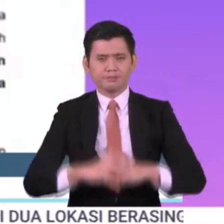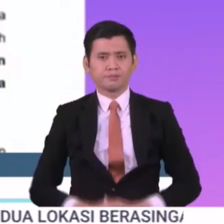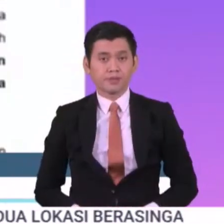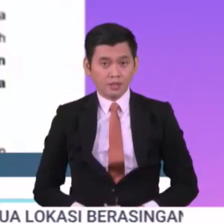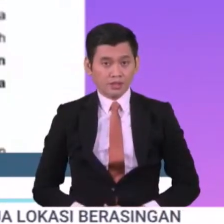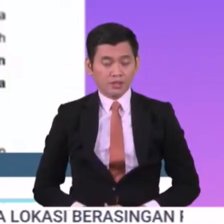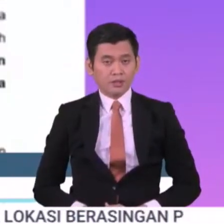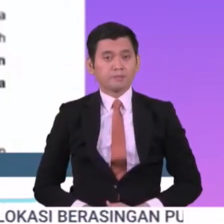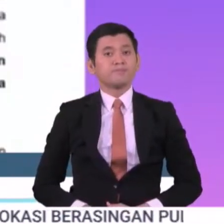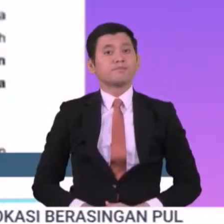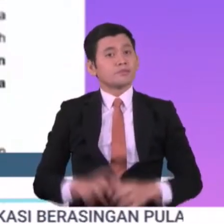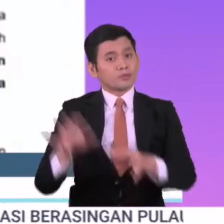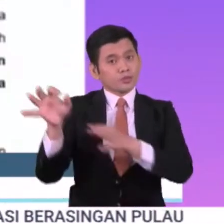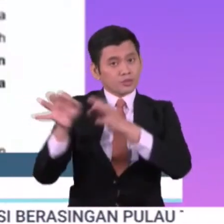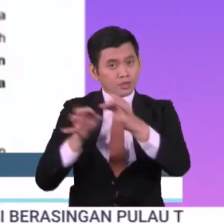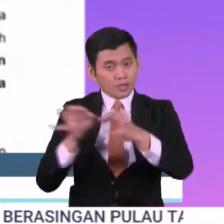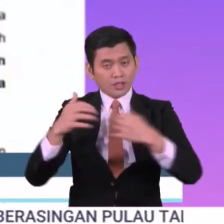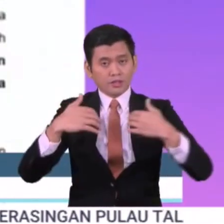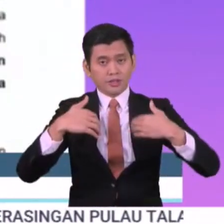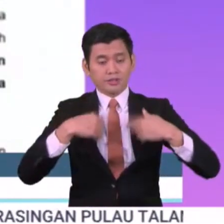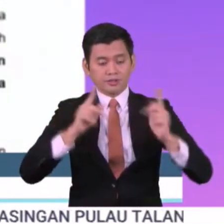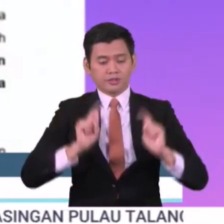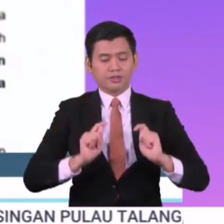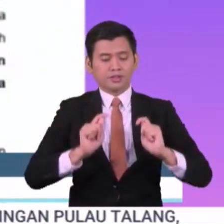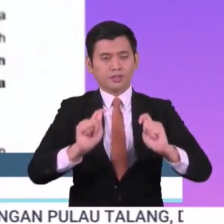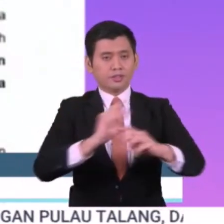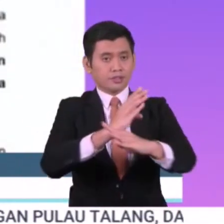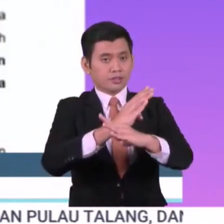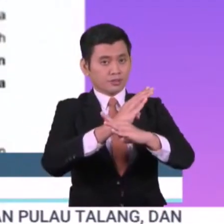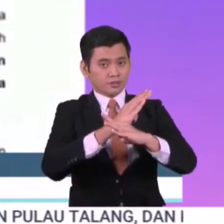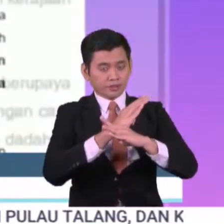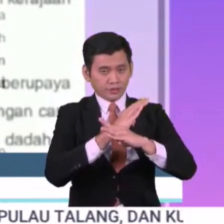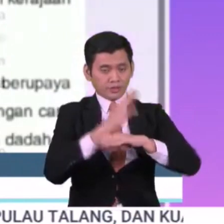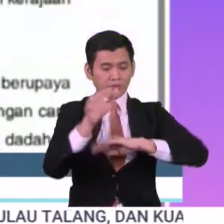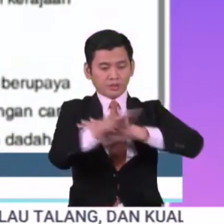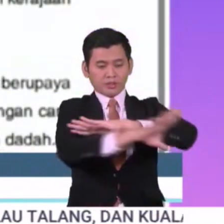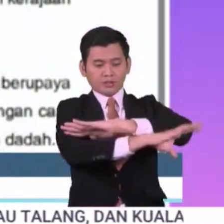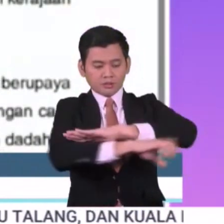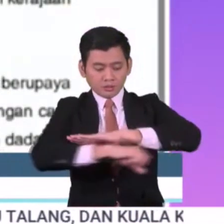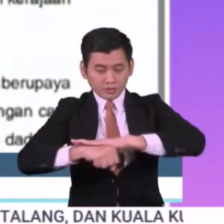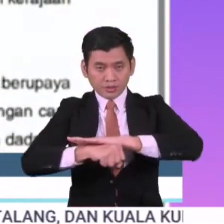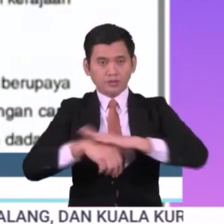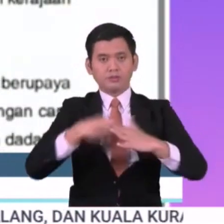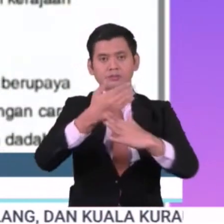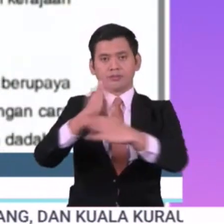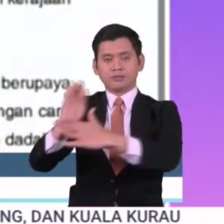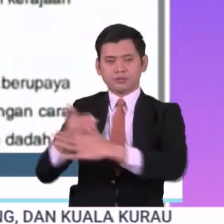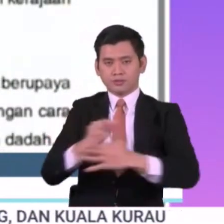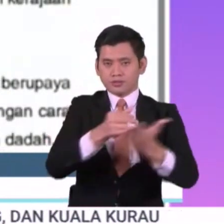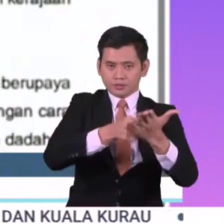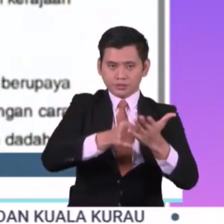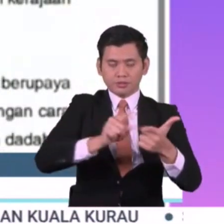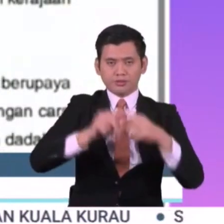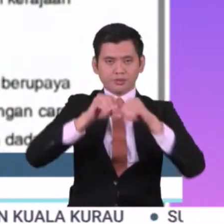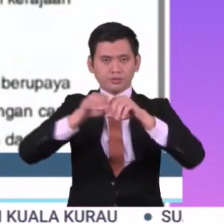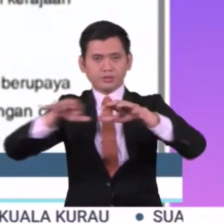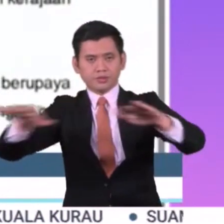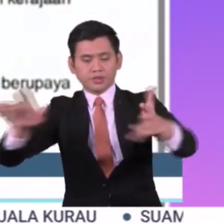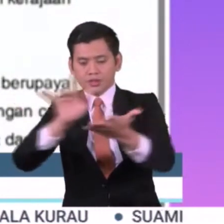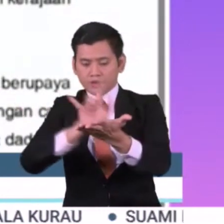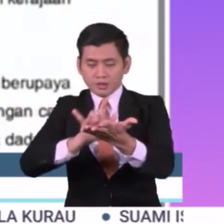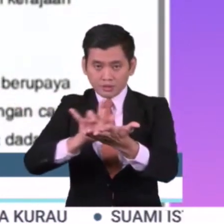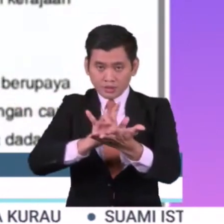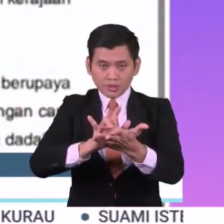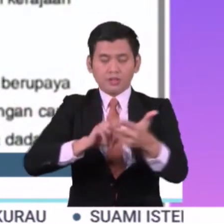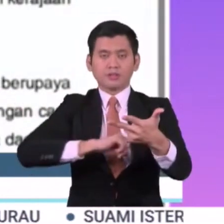Beliau dalam kenyataan menjelaskan ia meliputi tindakan menghalang penyeludupan dan pengedaran, meluaskan akses kepada rawatan dan